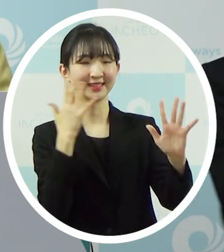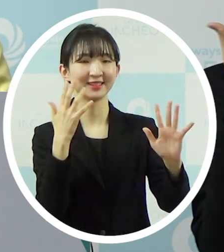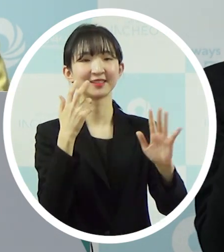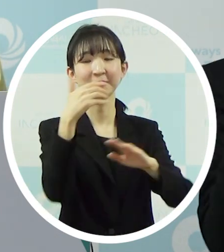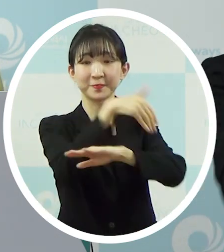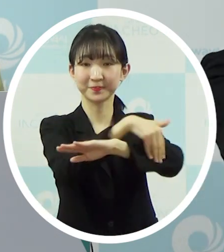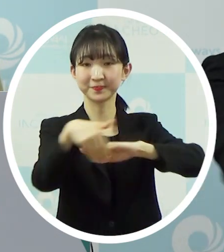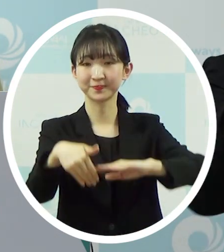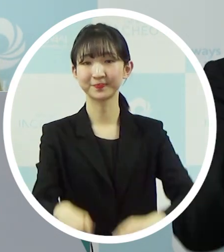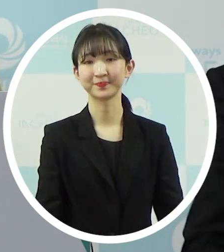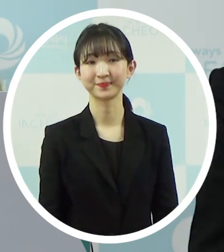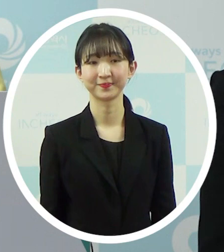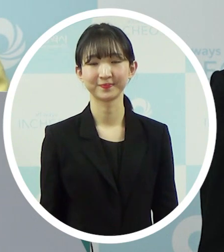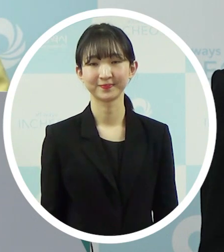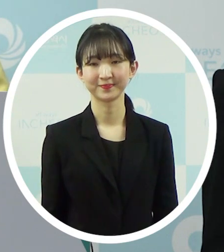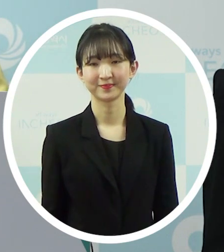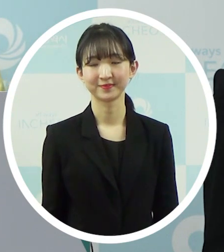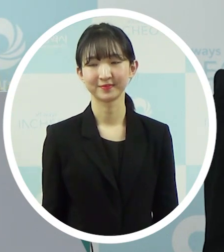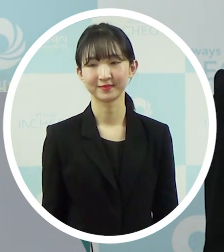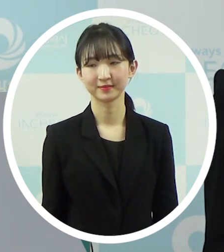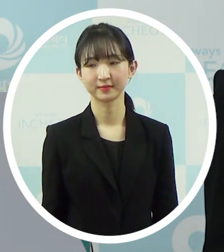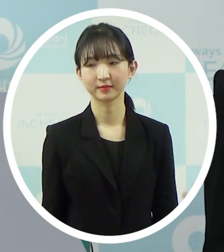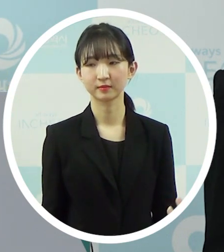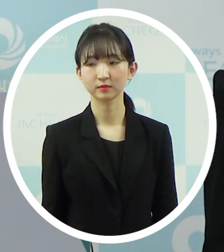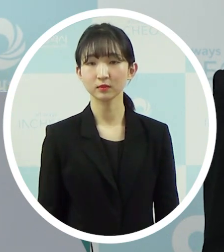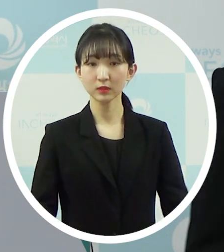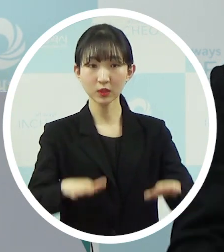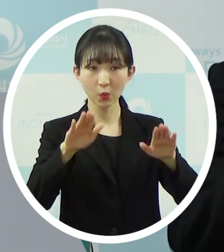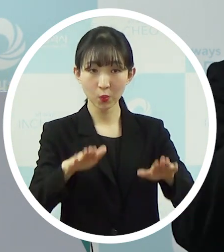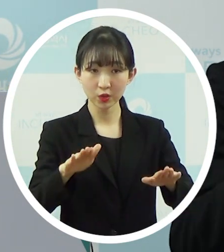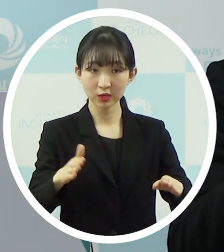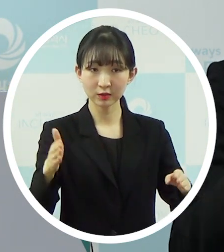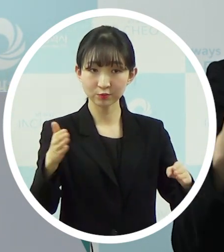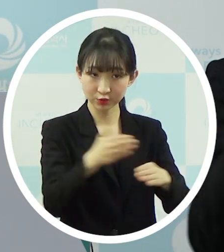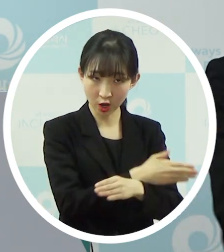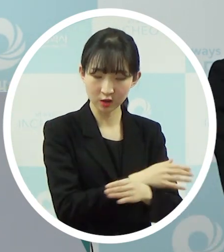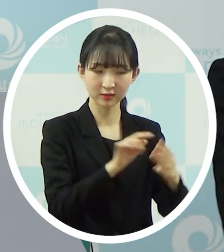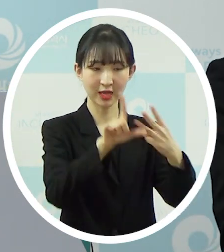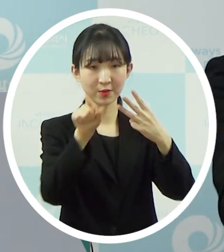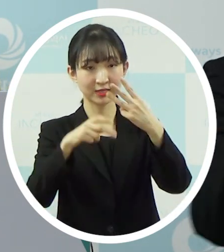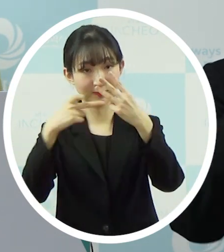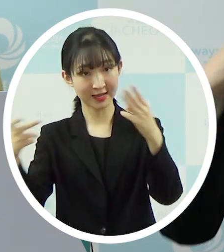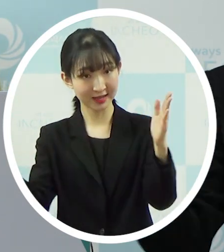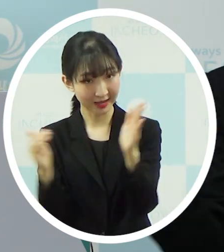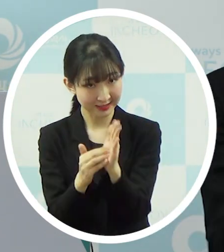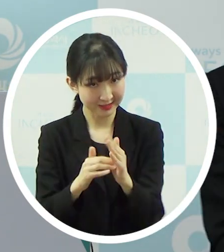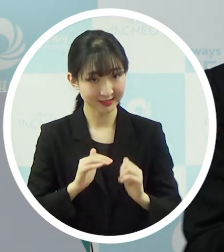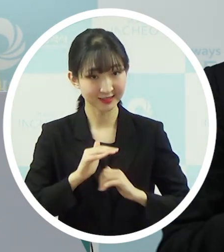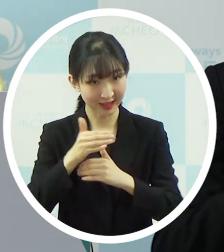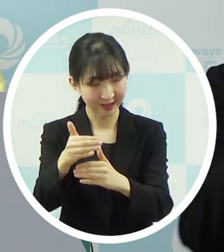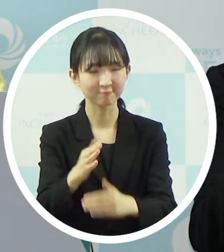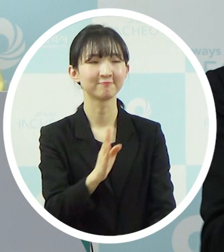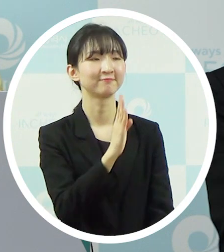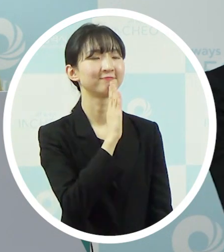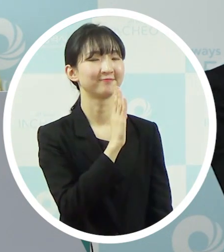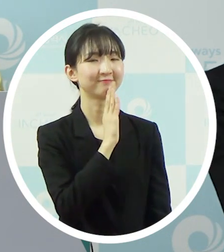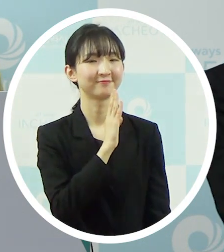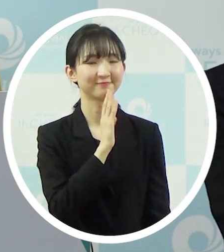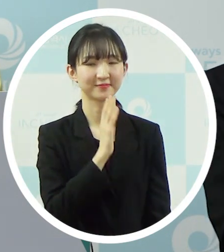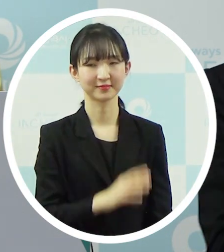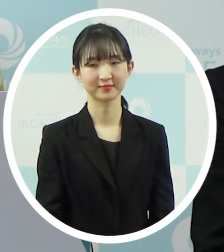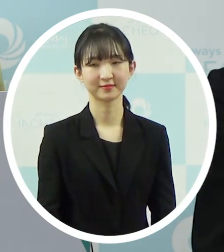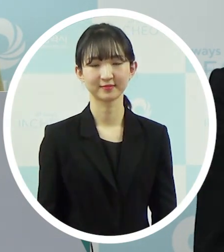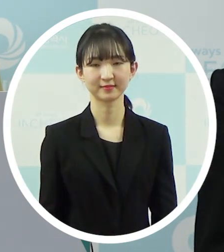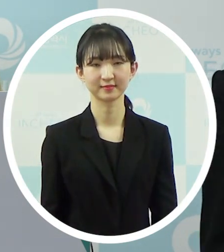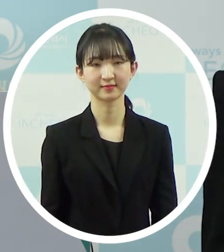먼저 하는 걸로 제가 보고를 받고 있어요. 오늘 시작해서 여기 나온 3월 12일까지 진행이 된다. 그중에서 그분들을 먼저 하는